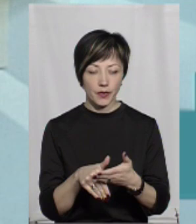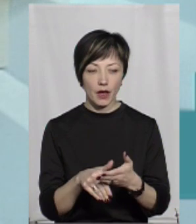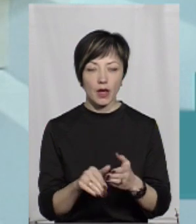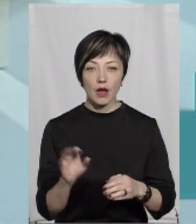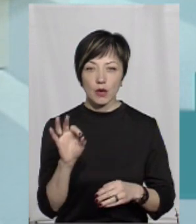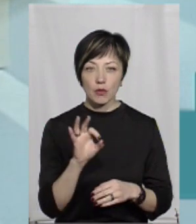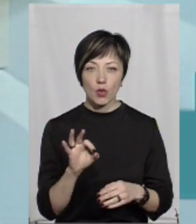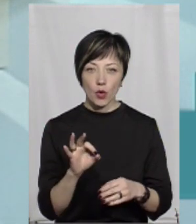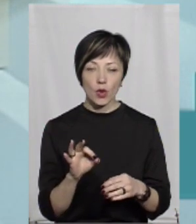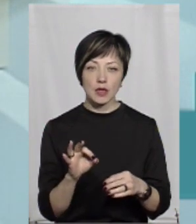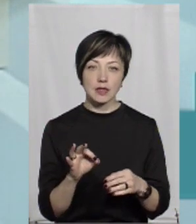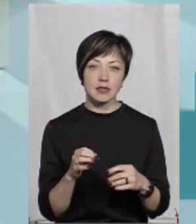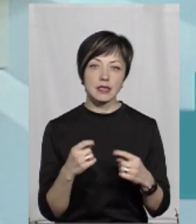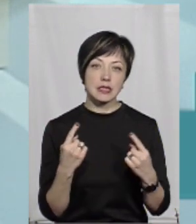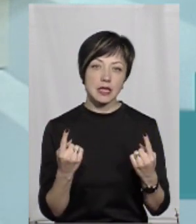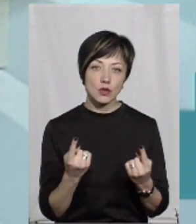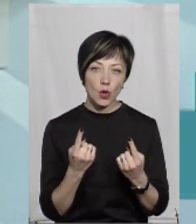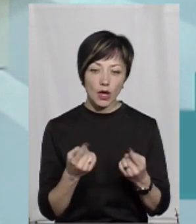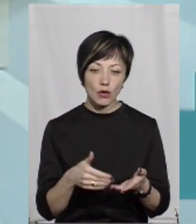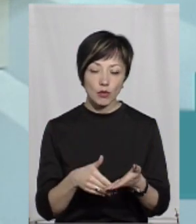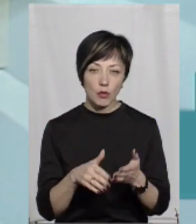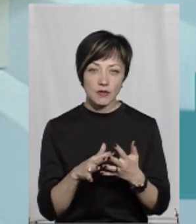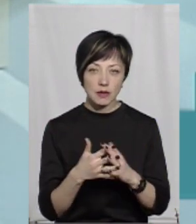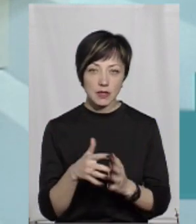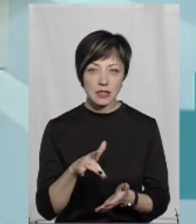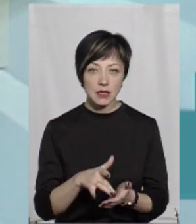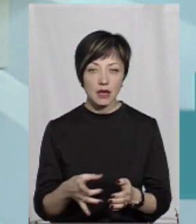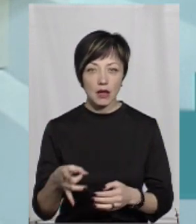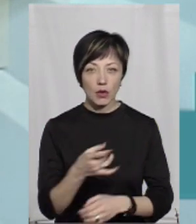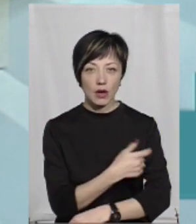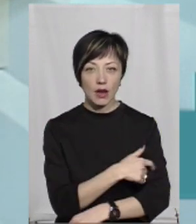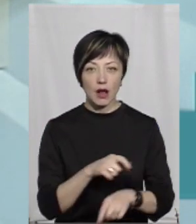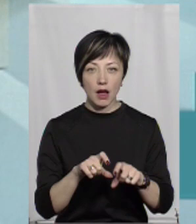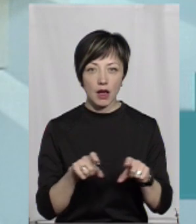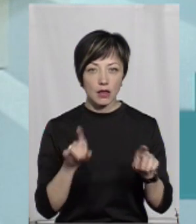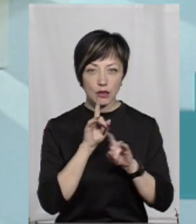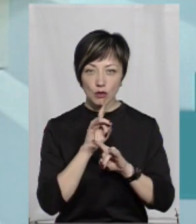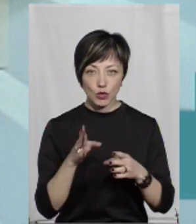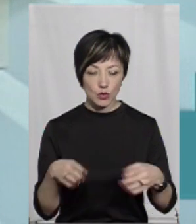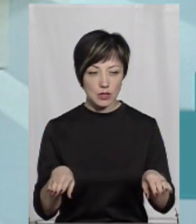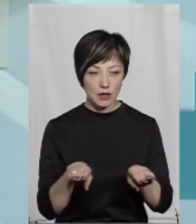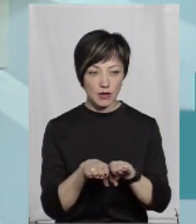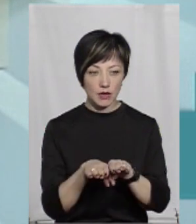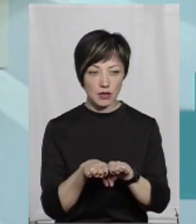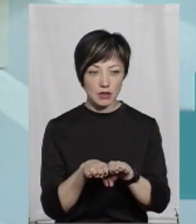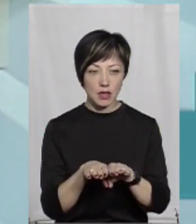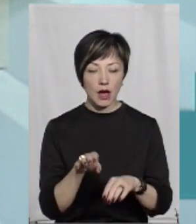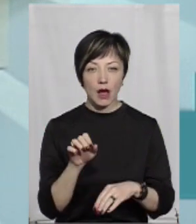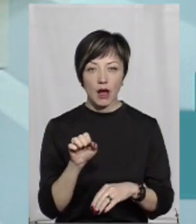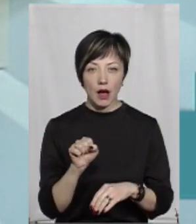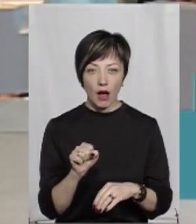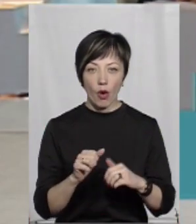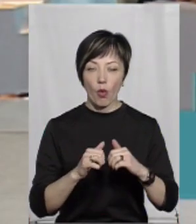Щодо стаціонарної допомоги на селі, то центральні райони лікарні не будуть закриватися. А